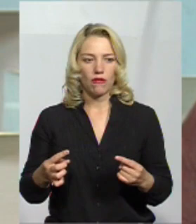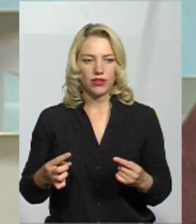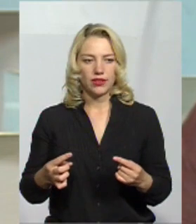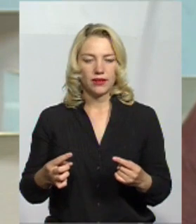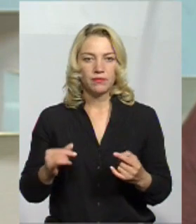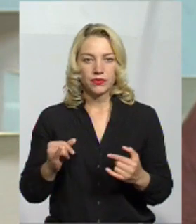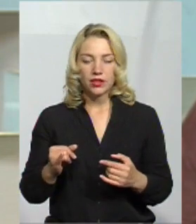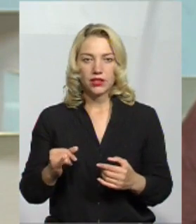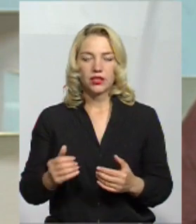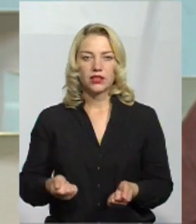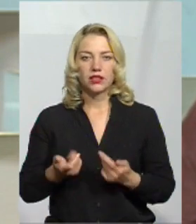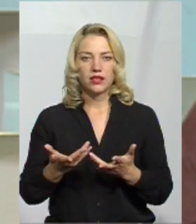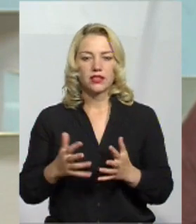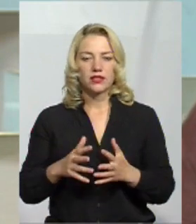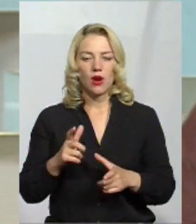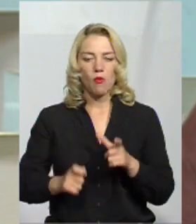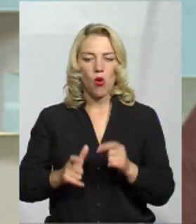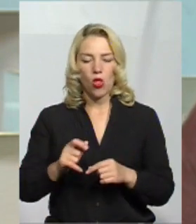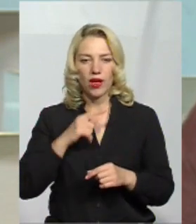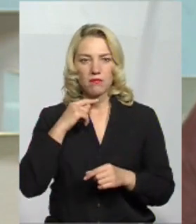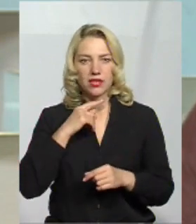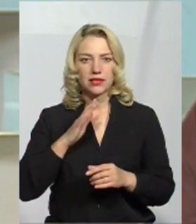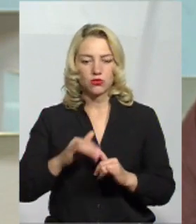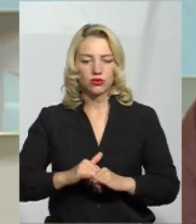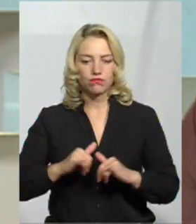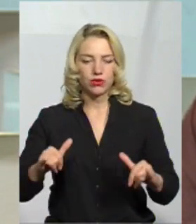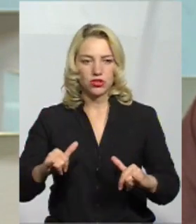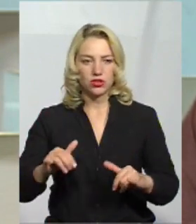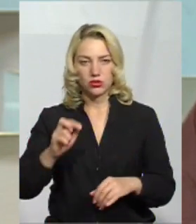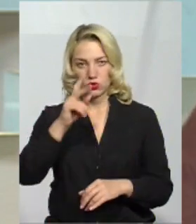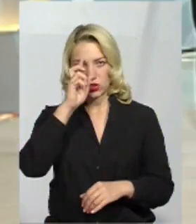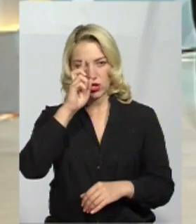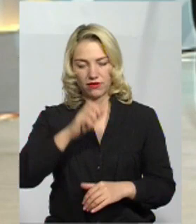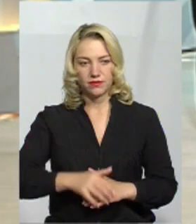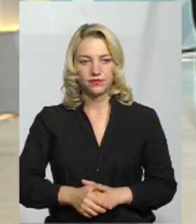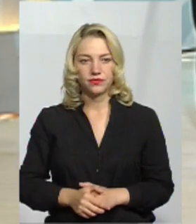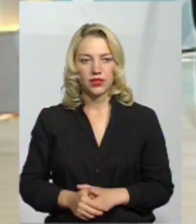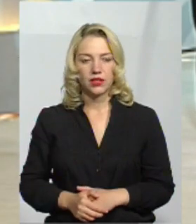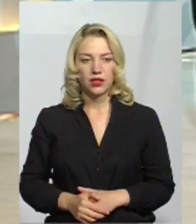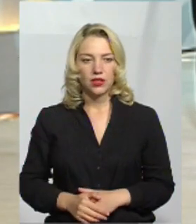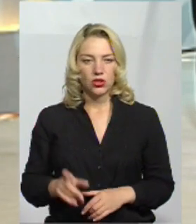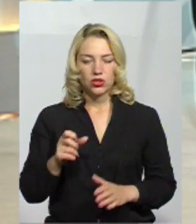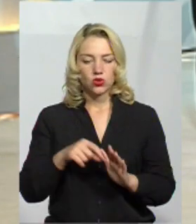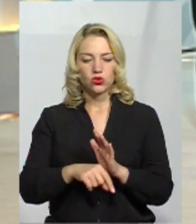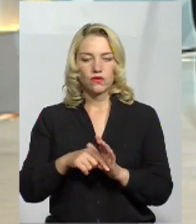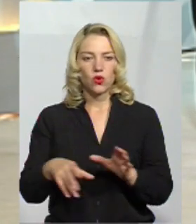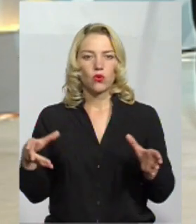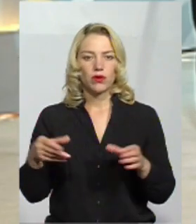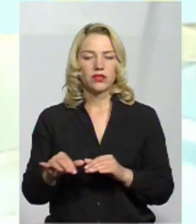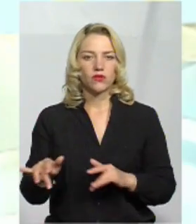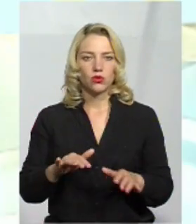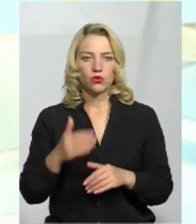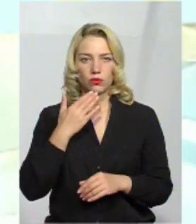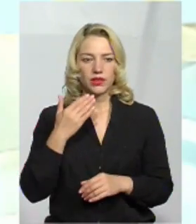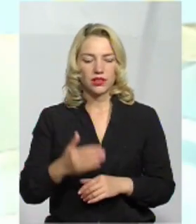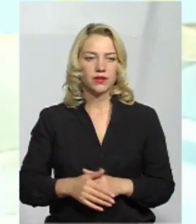скількість молока і м'яса збільшиться безпосередньо в державі. І стосовно кооперативного руху ще було